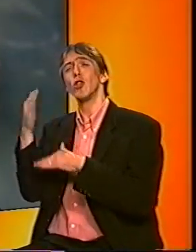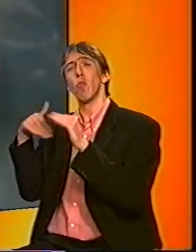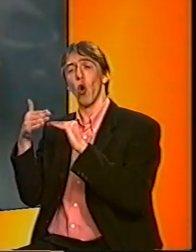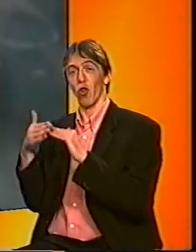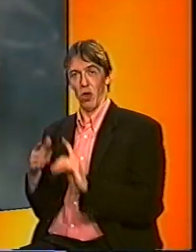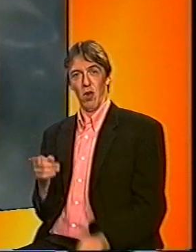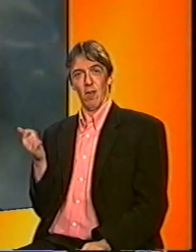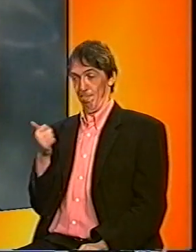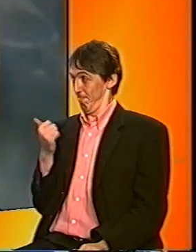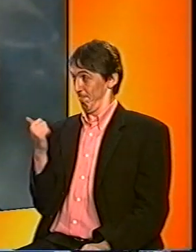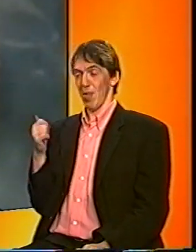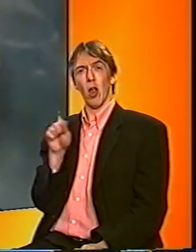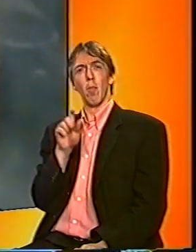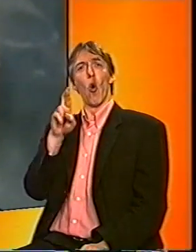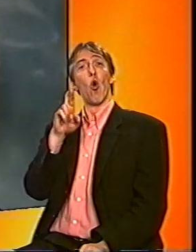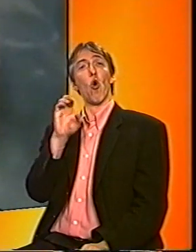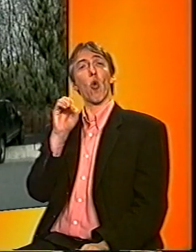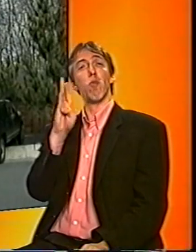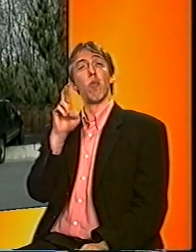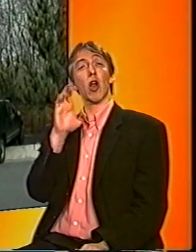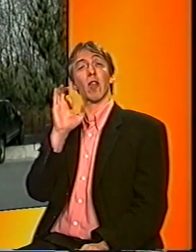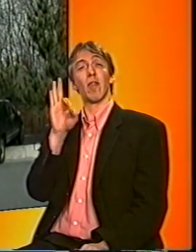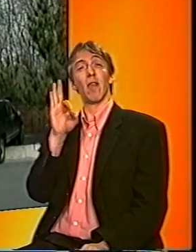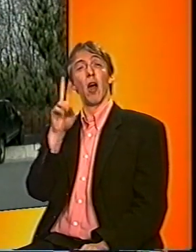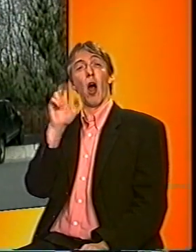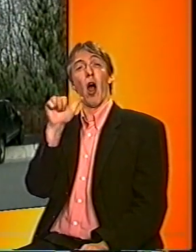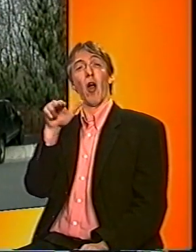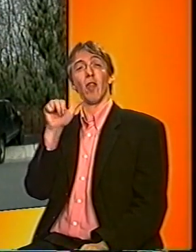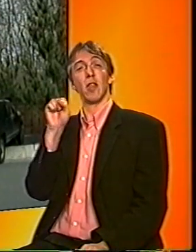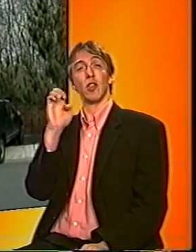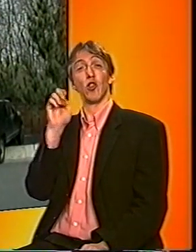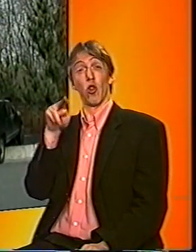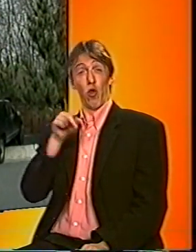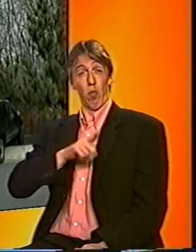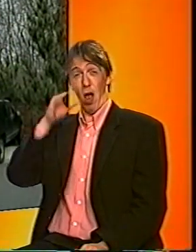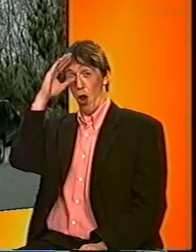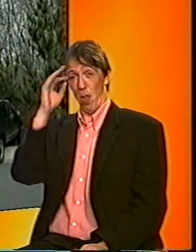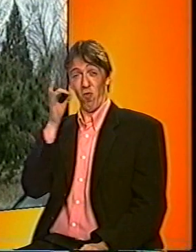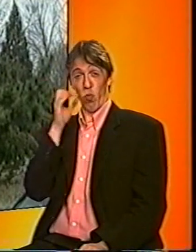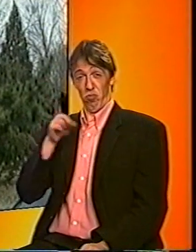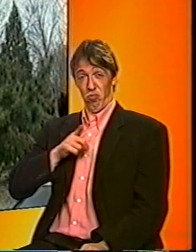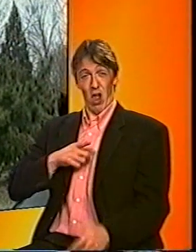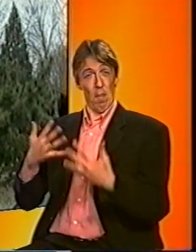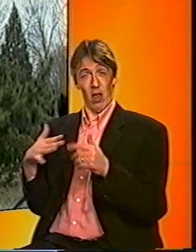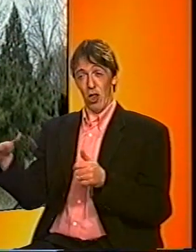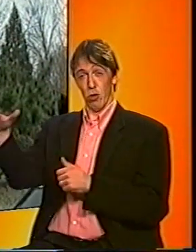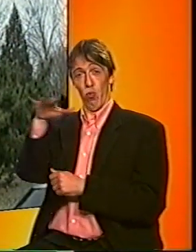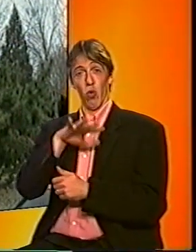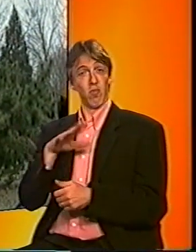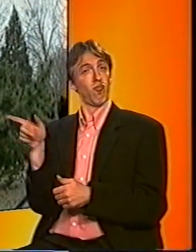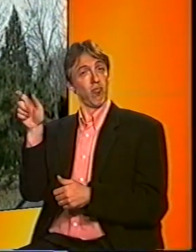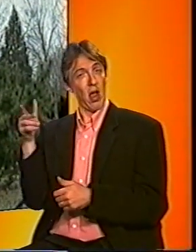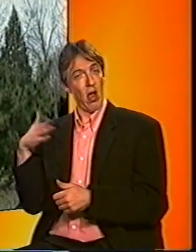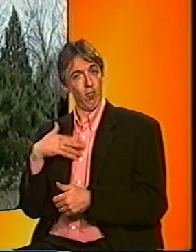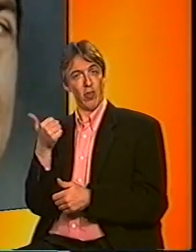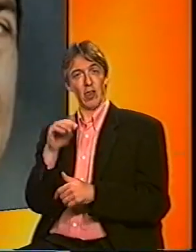Robert Hansen, een hele gewone man die in een hele normale Amerikaanse buurt woont. Zes kinderen heeft hij. En niemand